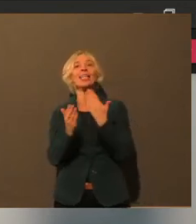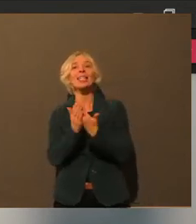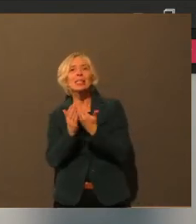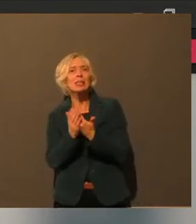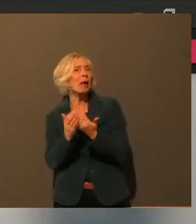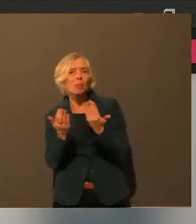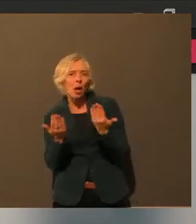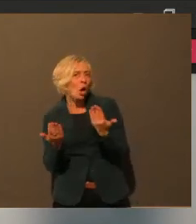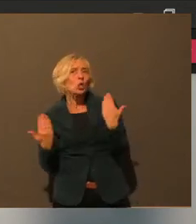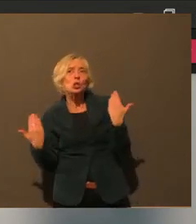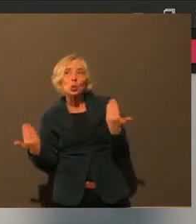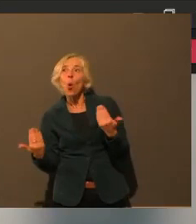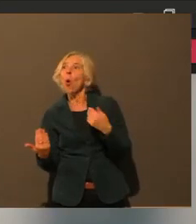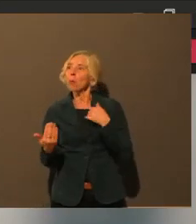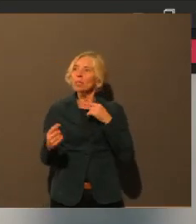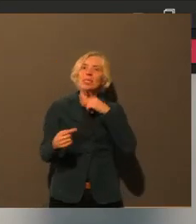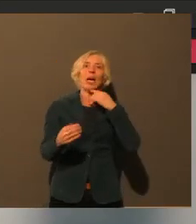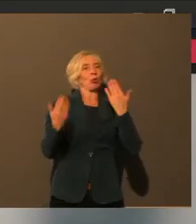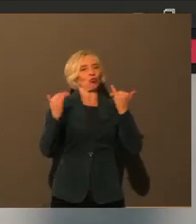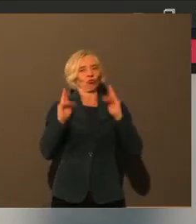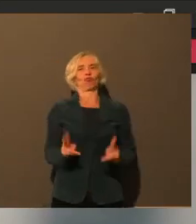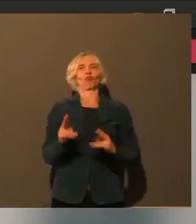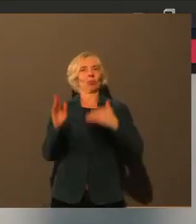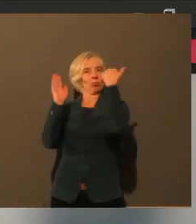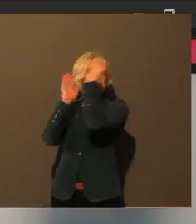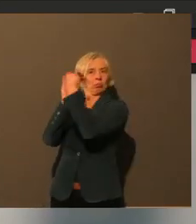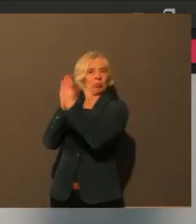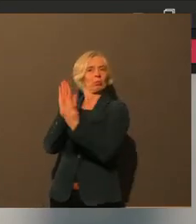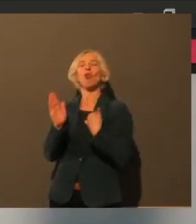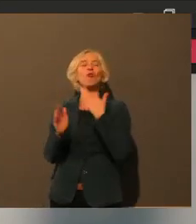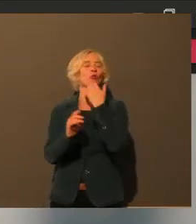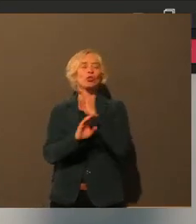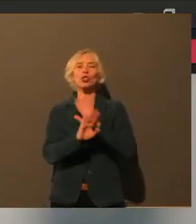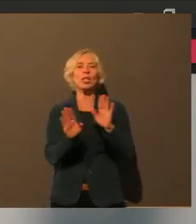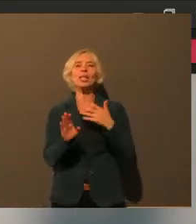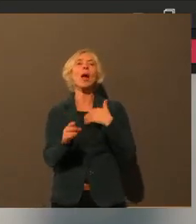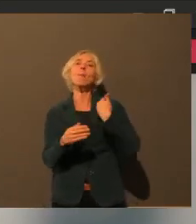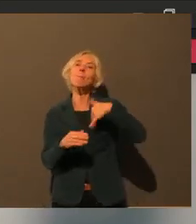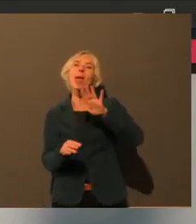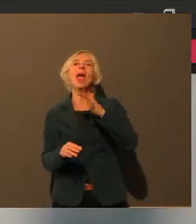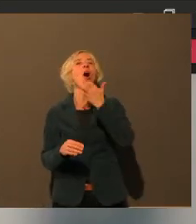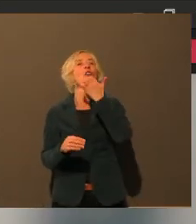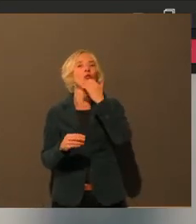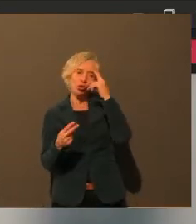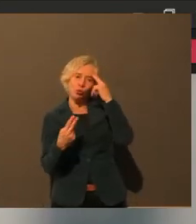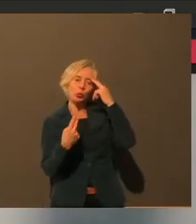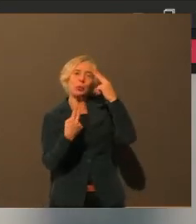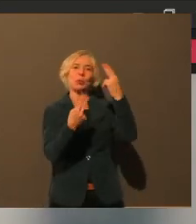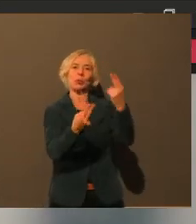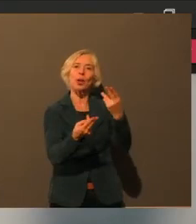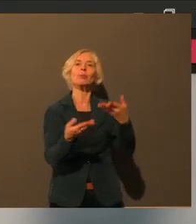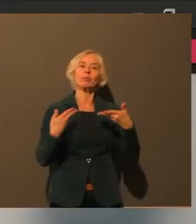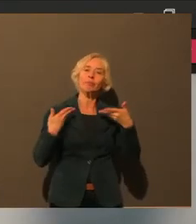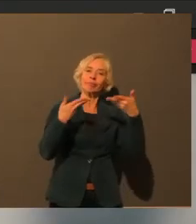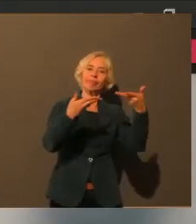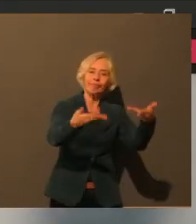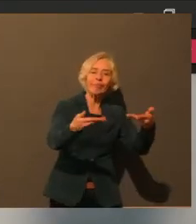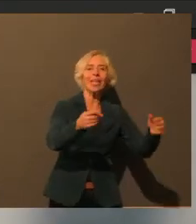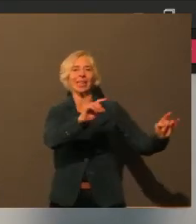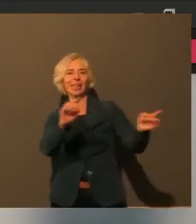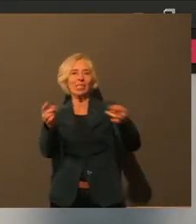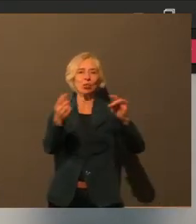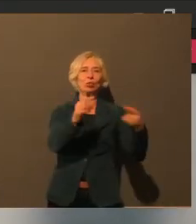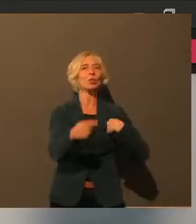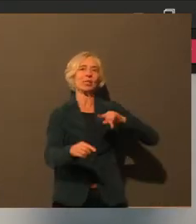die genau, oder dass wir uns über diese Themen austauschen. Ich selber möchte da eigentlich auch mehr in die Moderatorenfunktion reinrutschen. Und ich würde